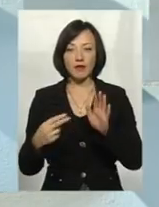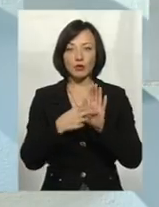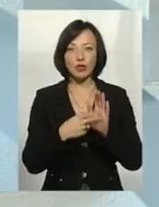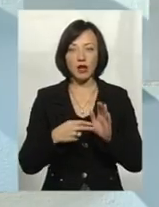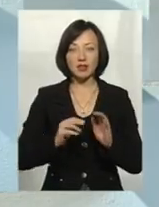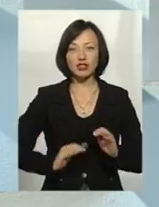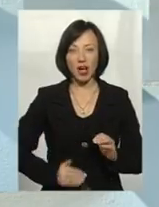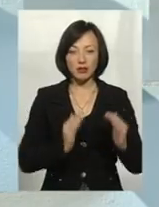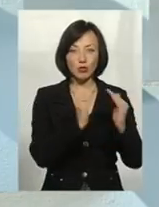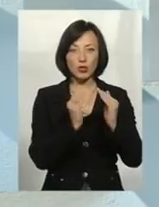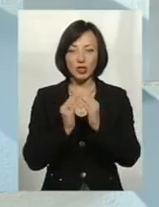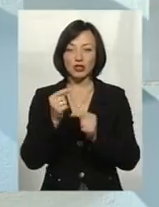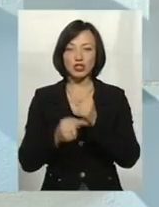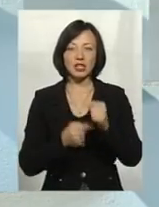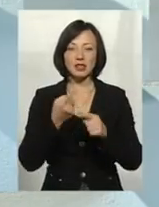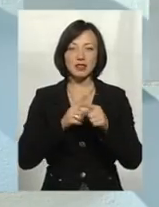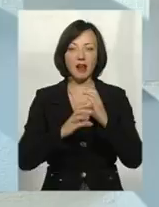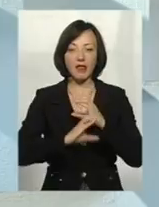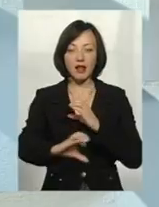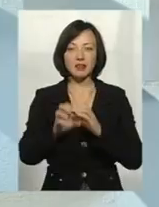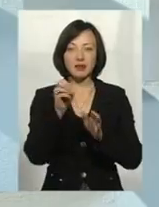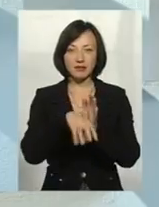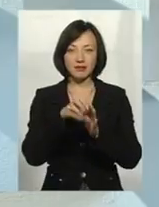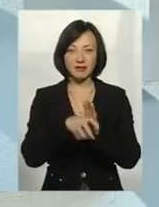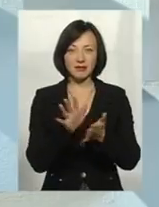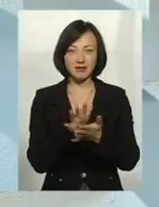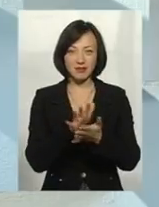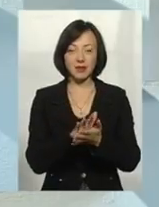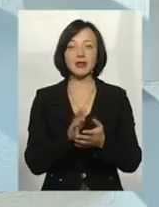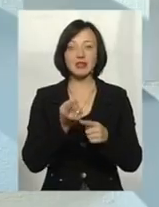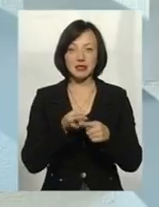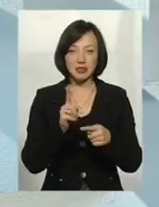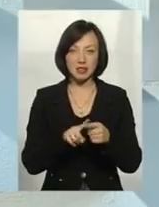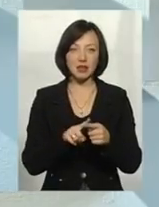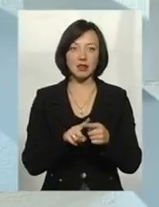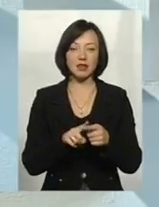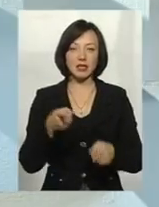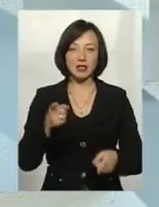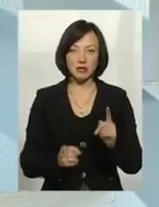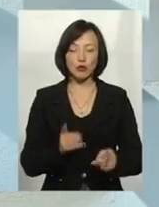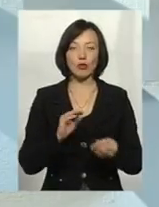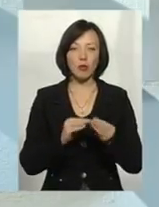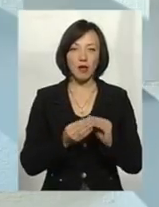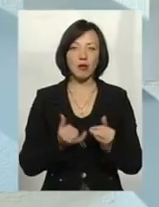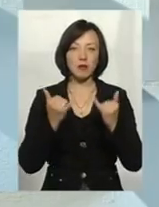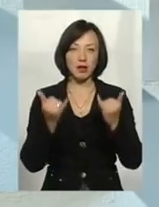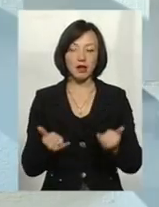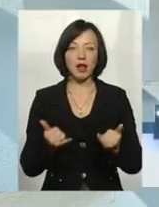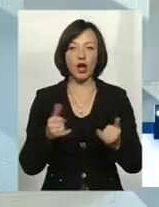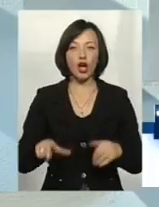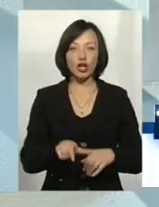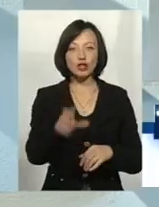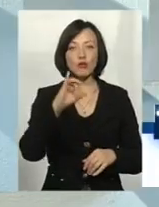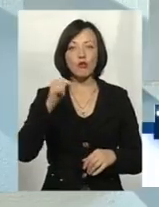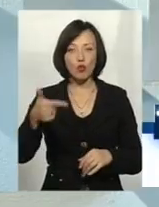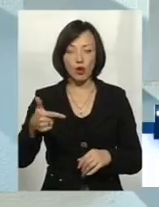і безпосередньо через ці зливові каналізації йдуть стічні води, безпосередньо це дійсно проблема для річки